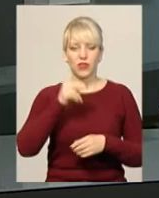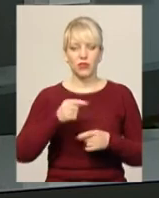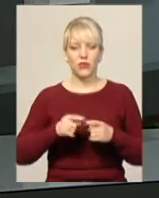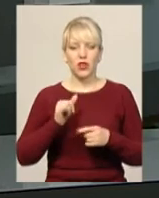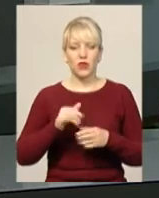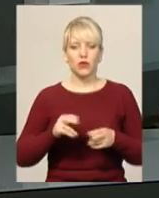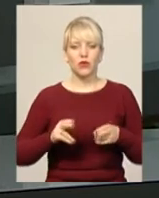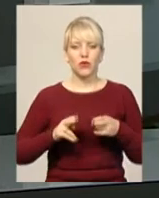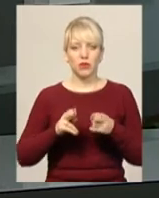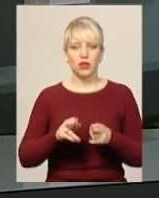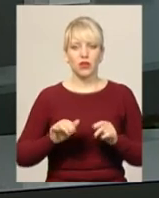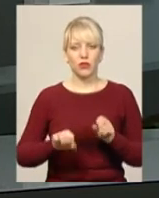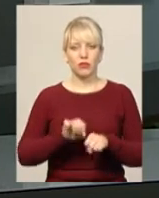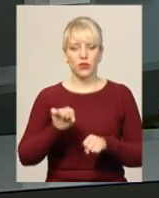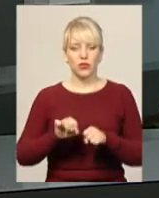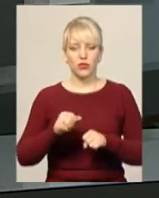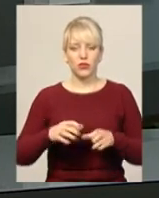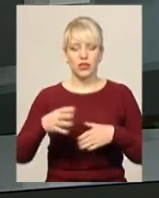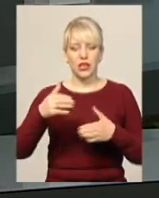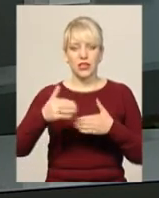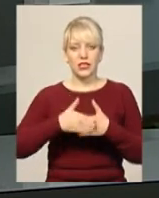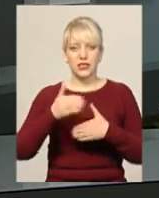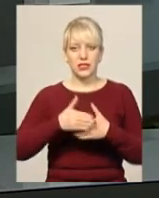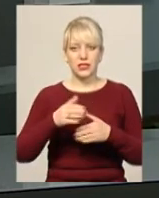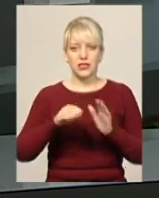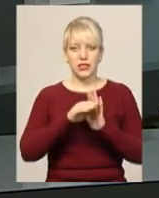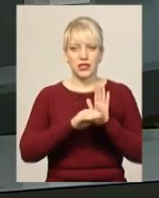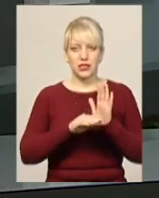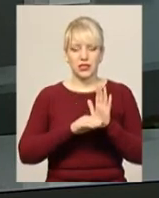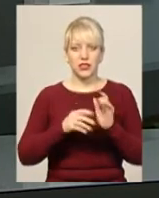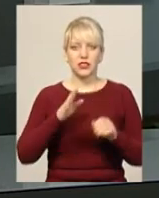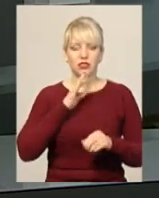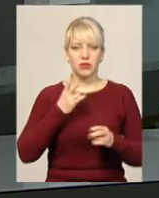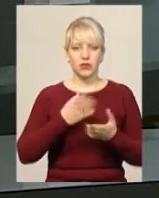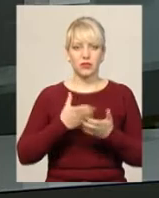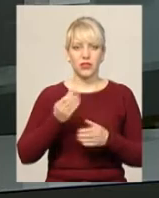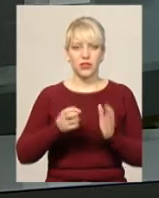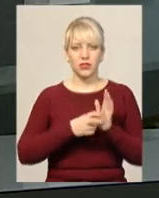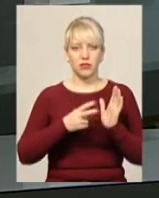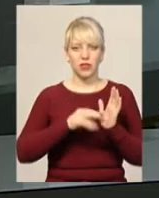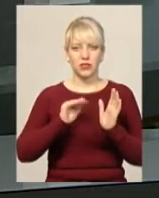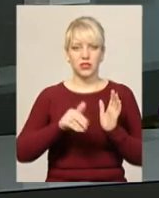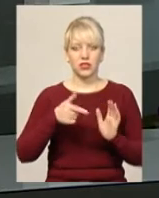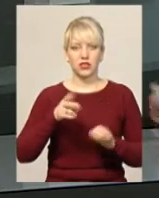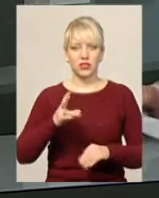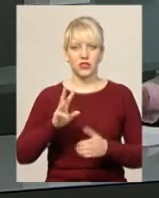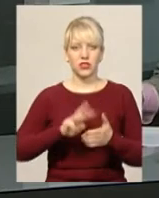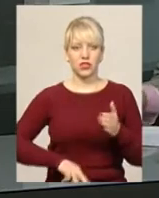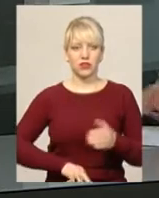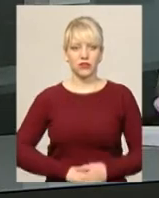кримінального правопорушення. У мерах санкції статті, яку її інкримінували, жінка має сплатити 17 тисяч гривень штрафу.